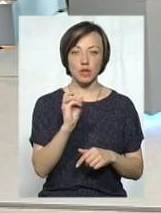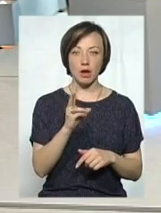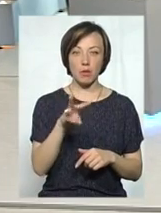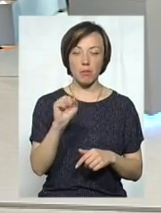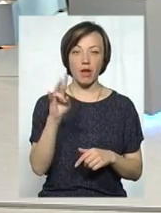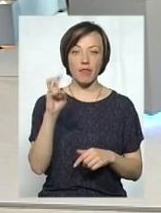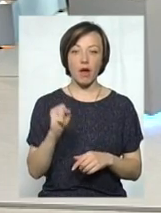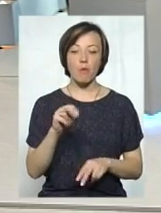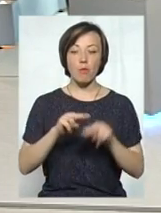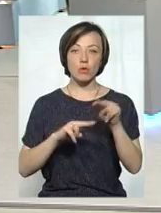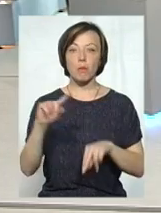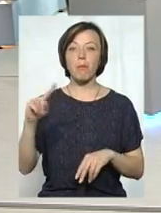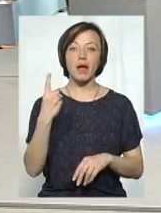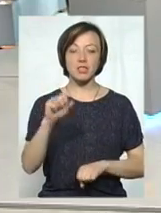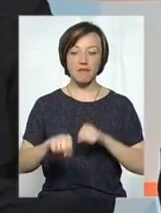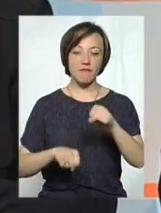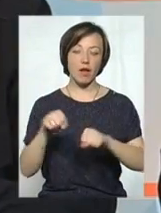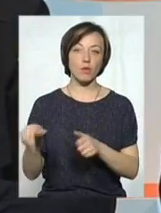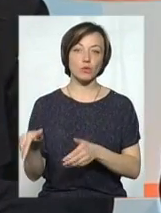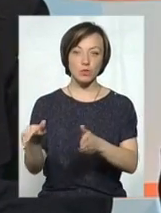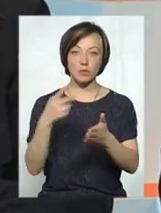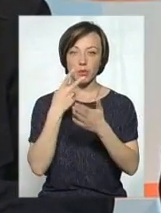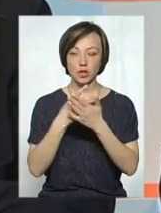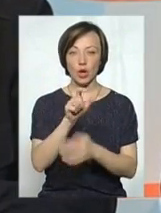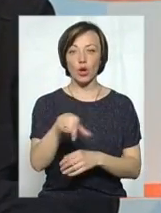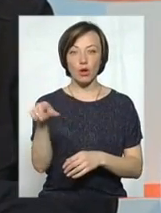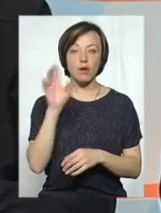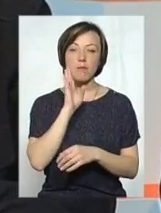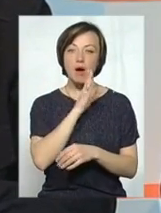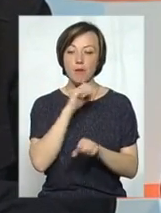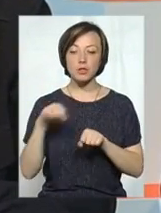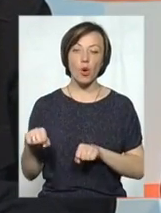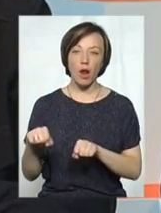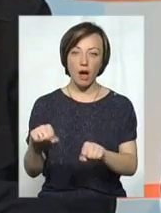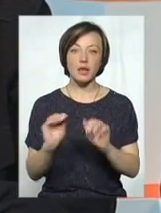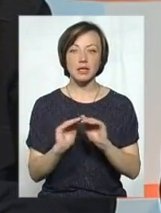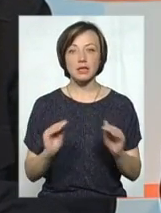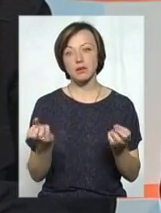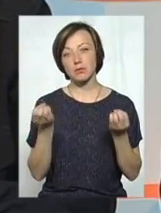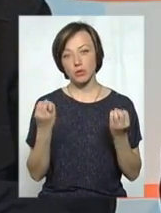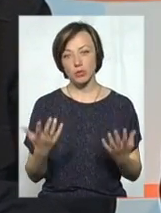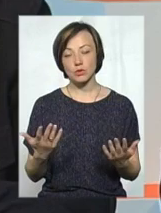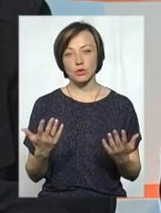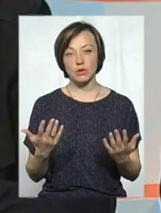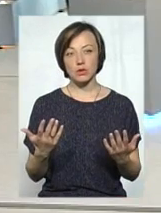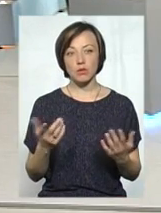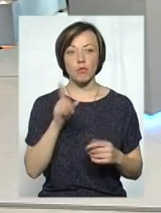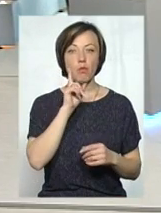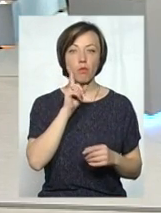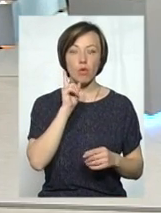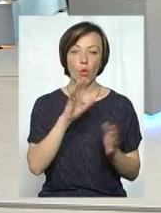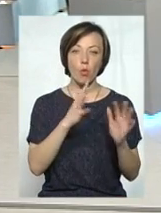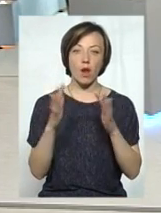перша велодоріжка, і ми спостерігаємо, як люди, мами з колясочками, дітки, просто молодь